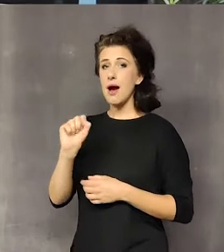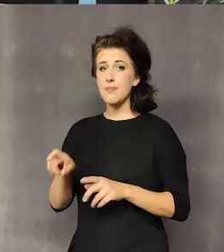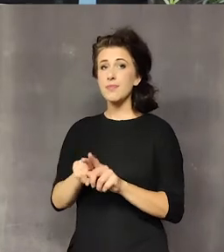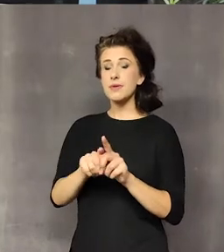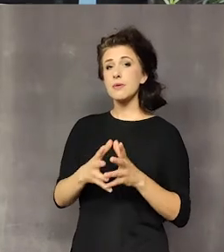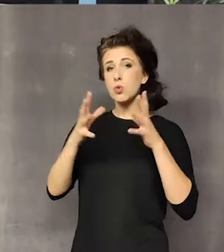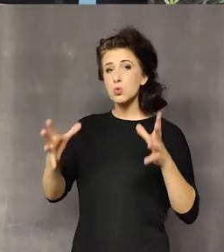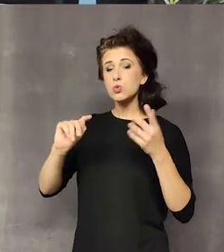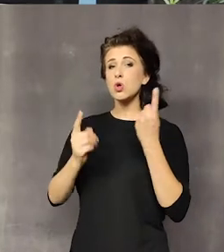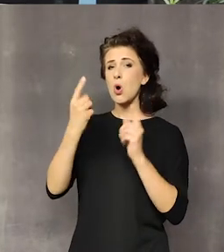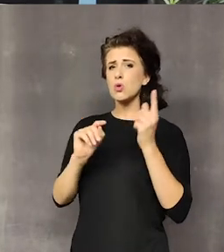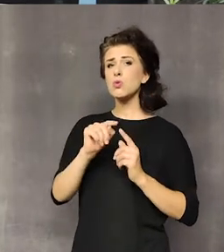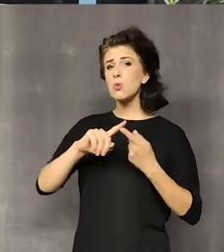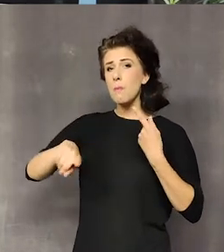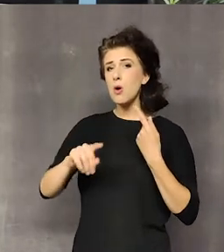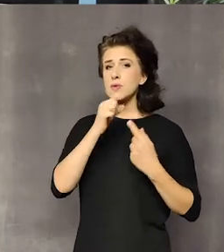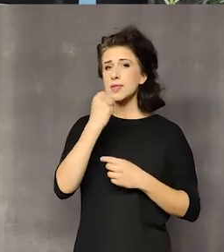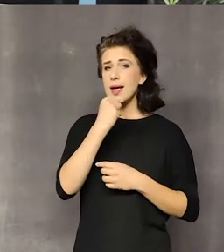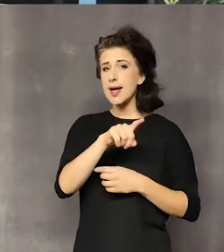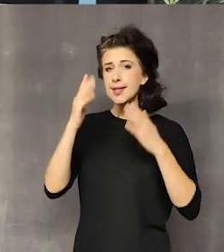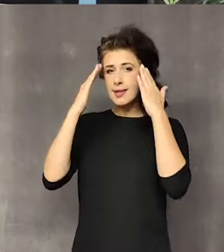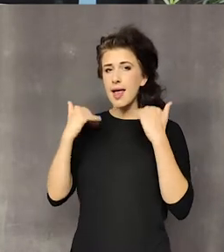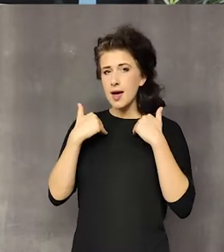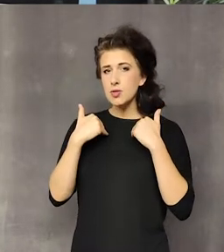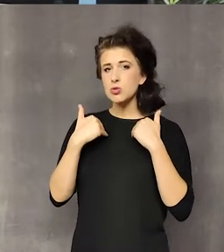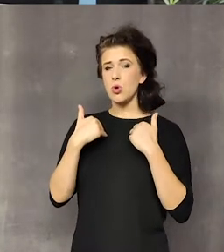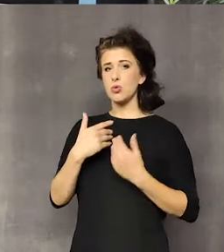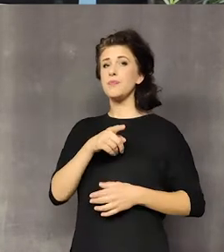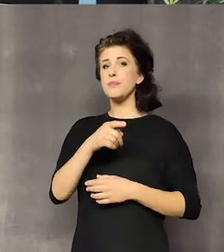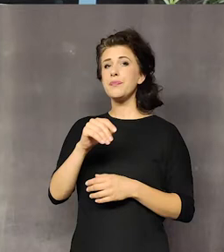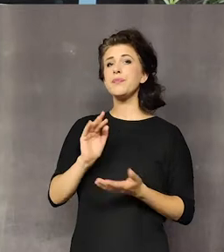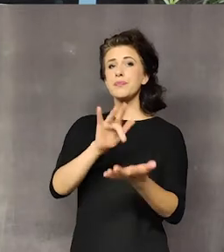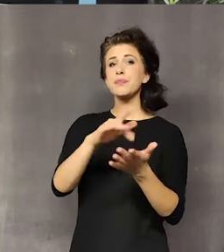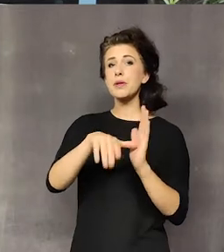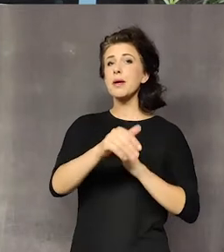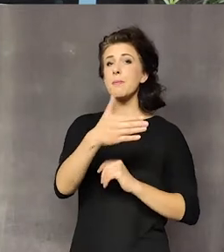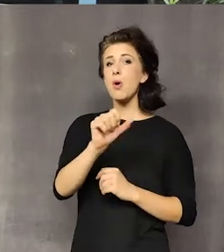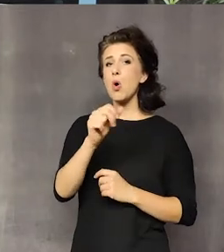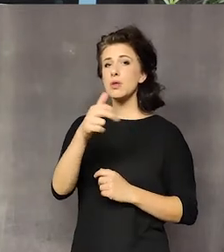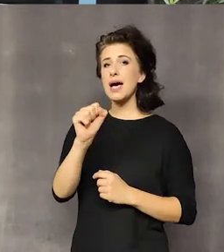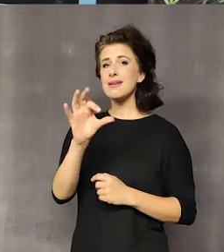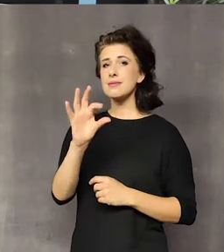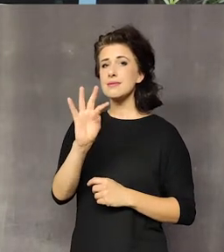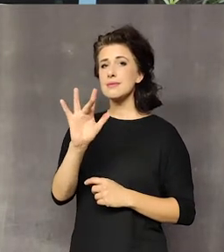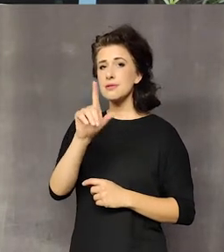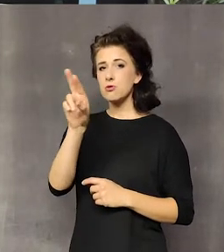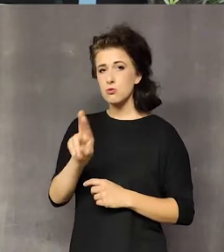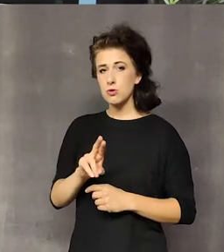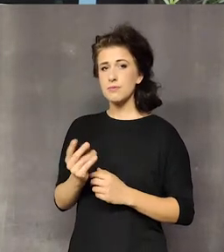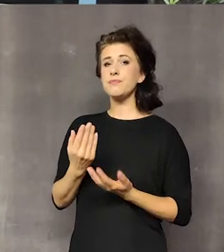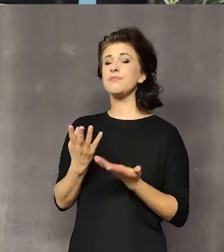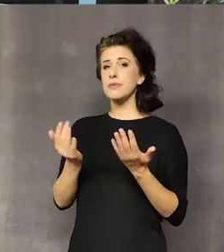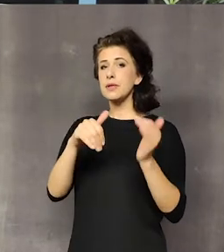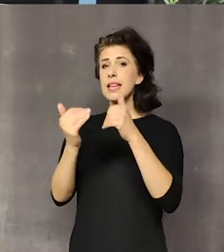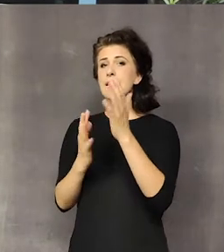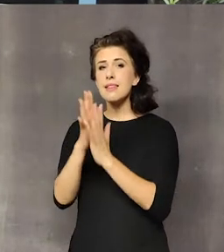starym klasztorze. To jest miejscowość Monastyrz. Bardzo piękne miejsce, porośnięte, takie wzgórze